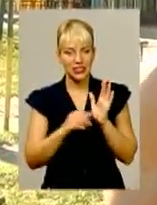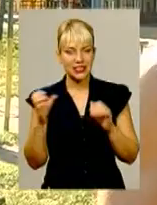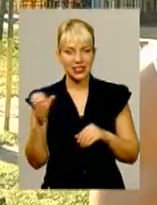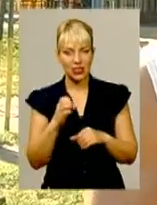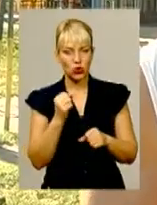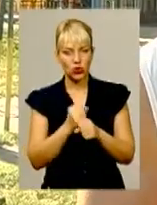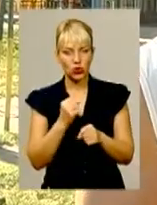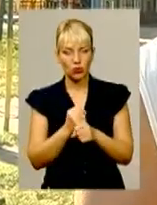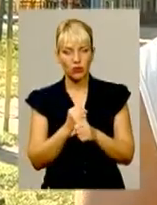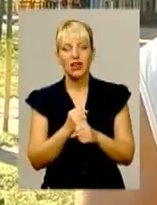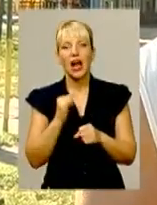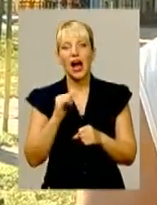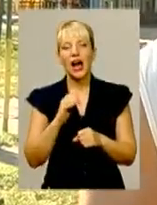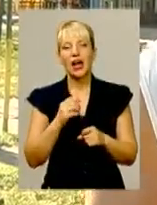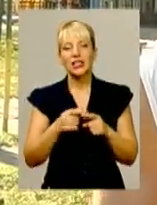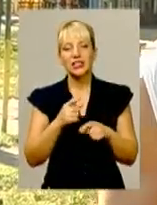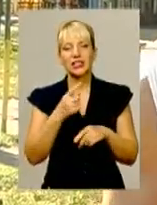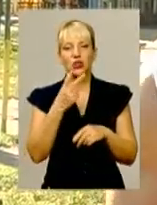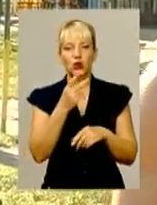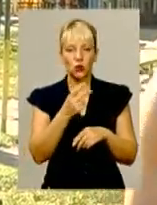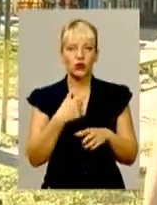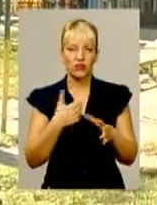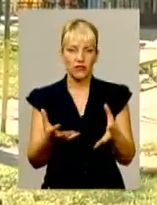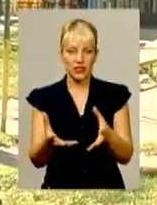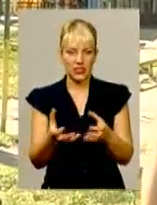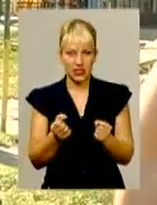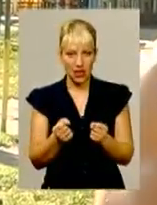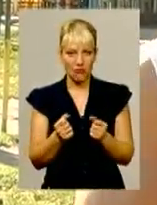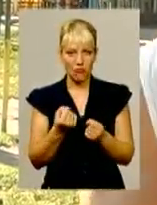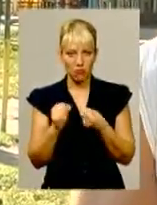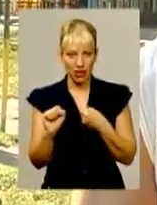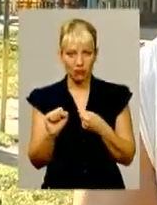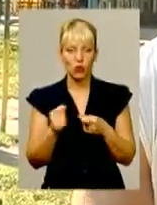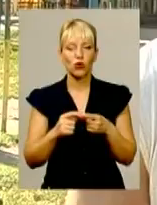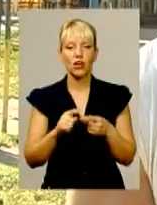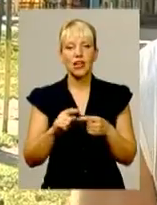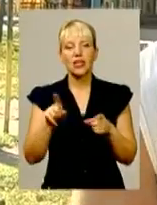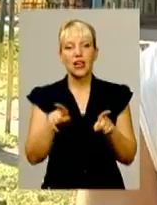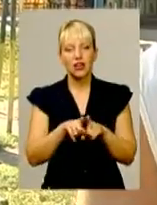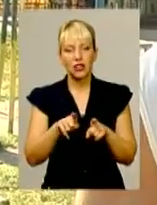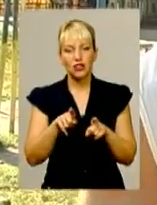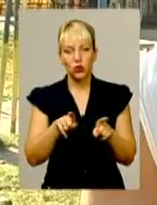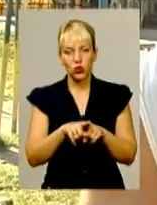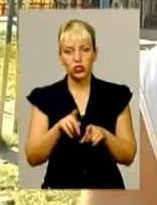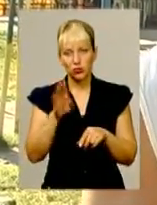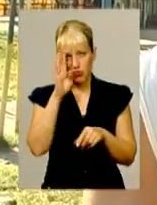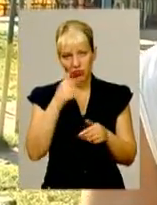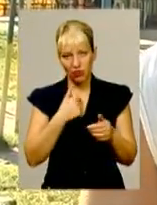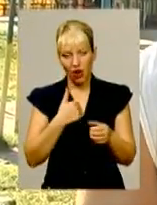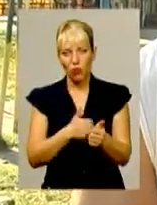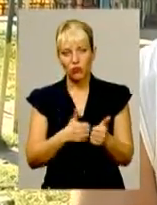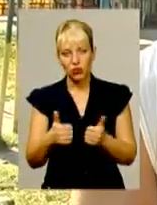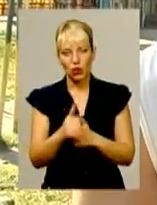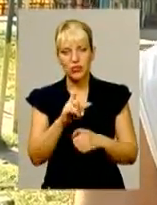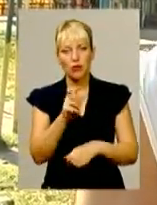Призового не взяв. У стрітліфтингу взяв. Переміг хлопець з Полтави. Він мене обійшов. Він